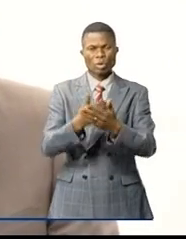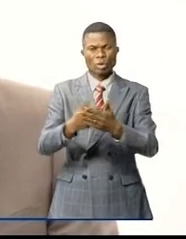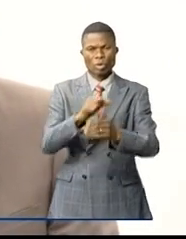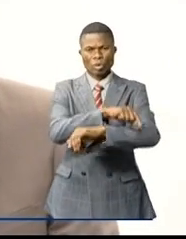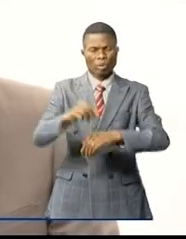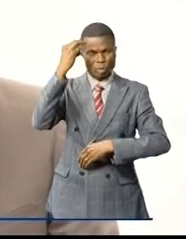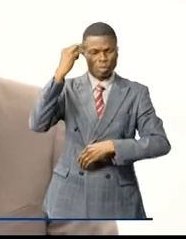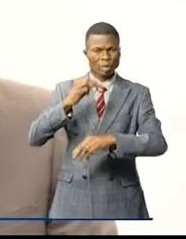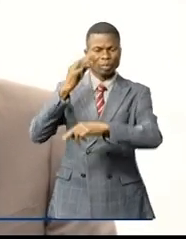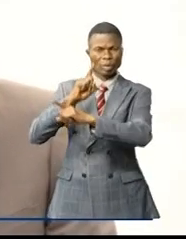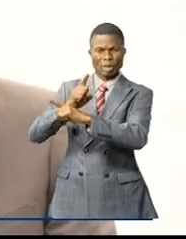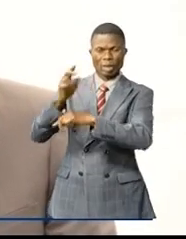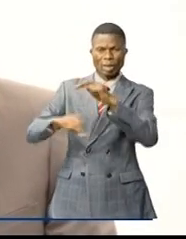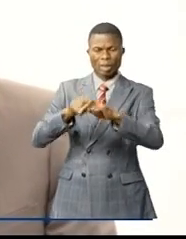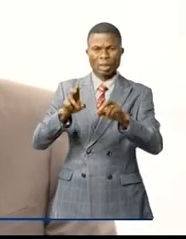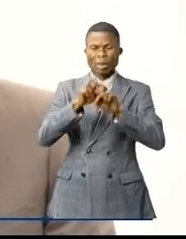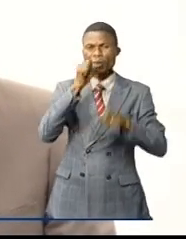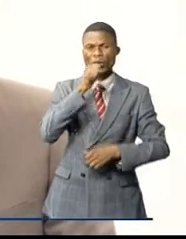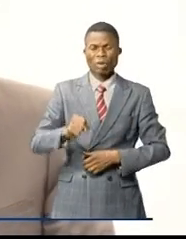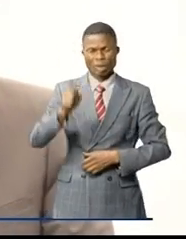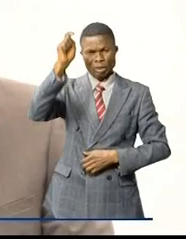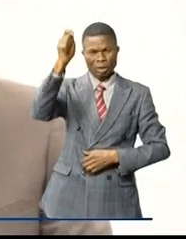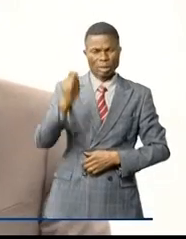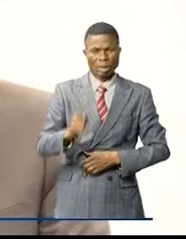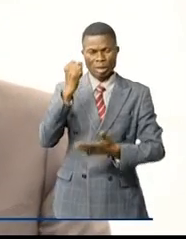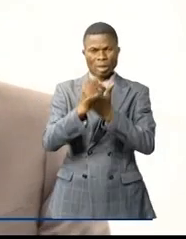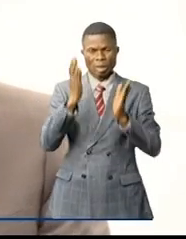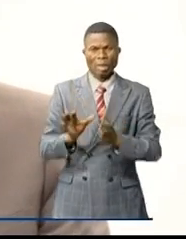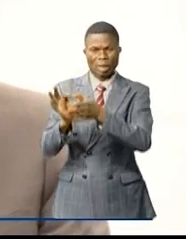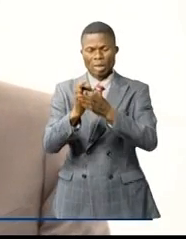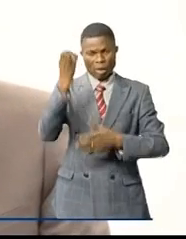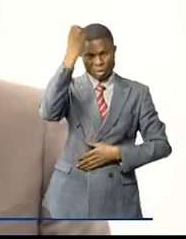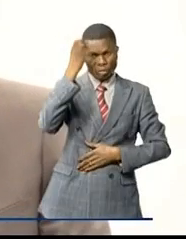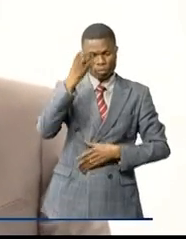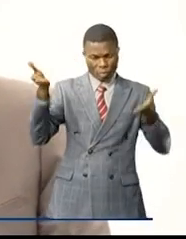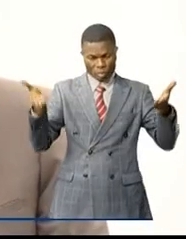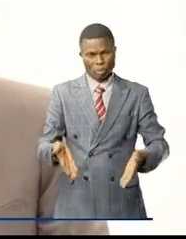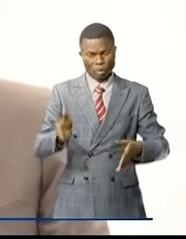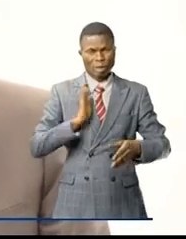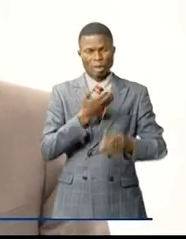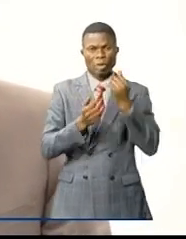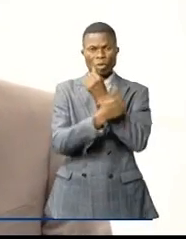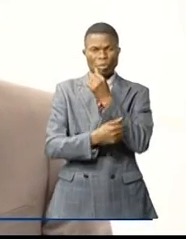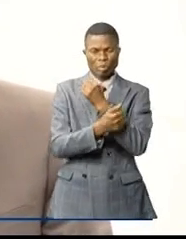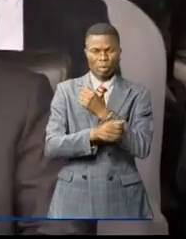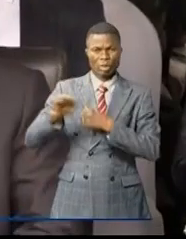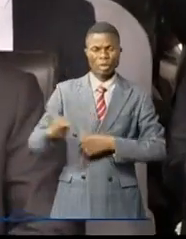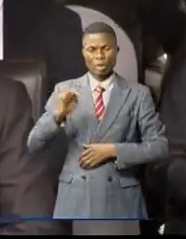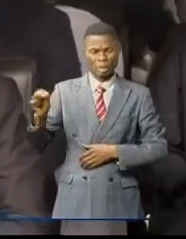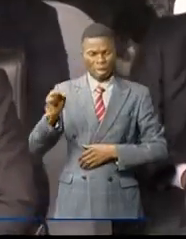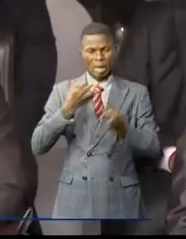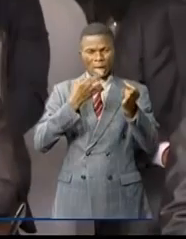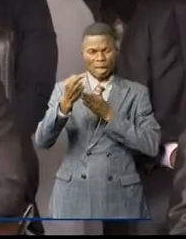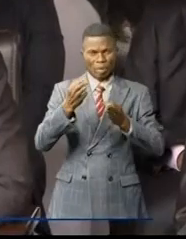ministère de la Défense nationale et ancien combattant. L'ambassadeur de l'Union européenne en RDC, Jean-Marc Châtaignier, a